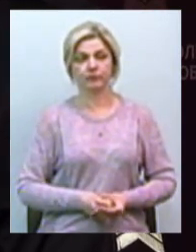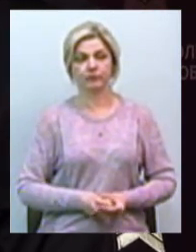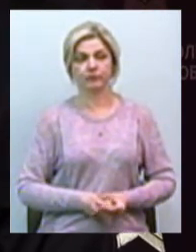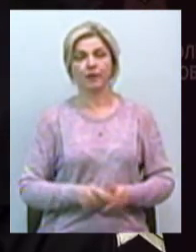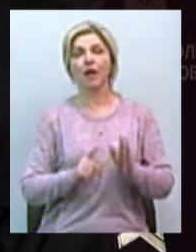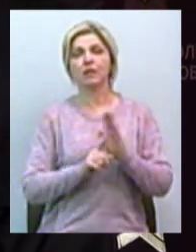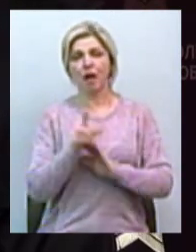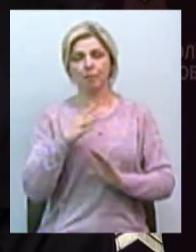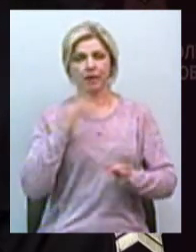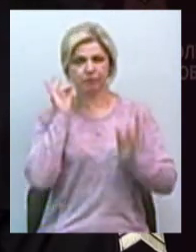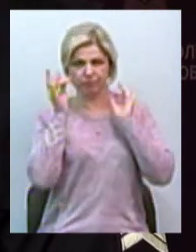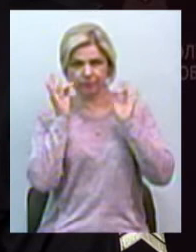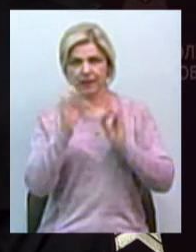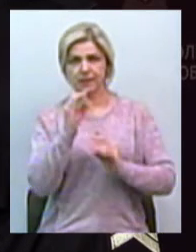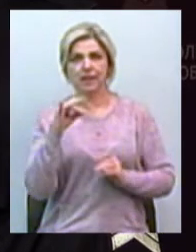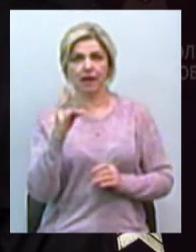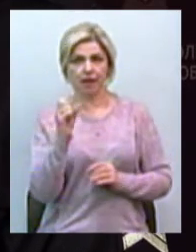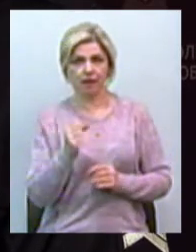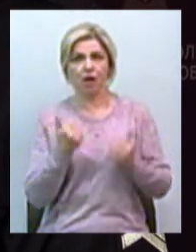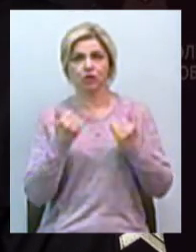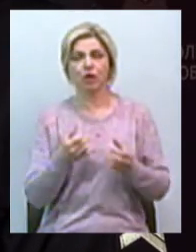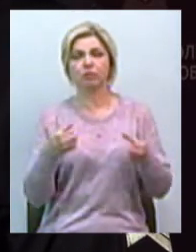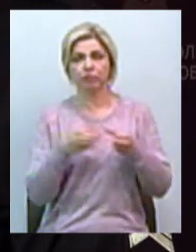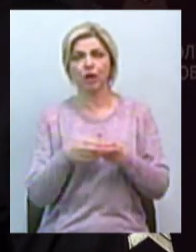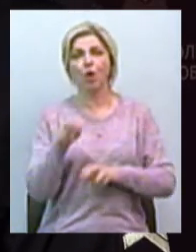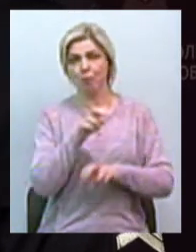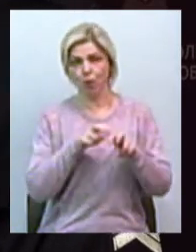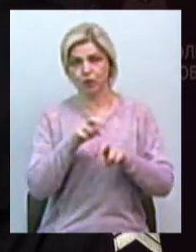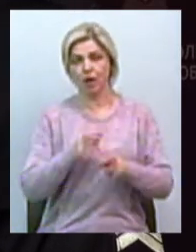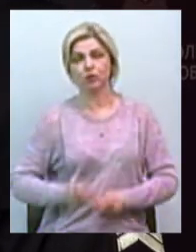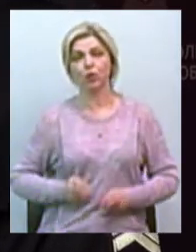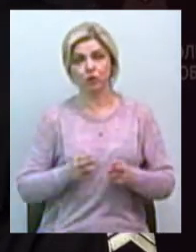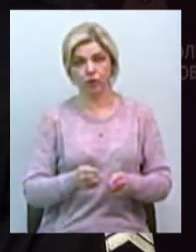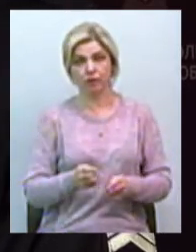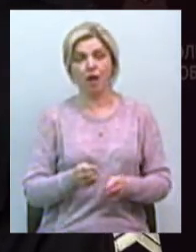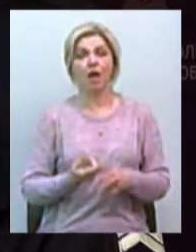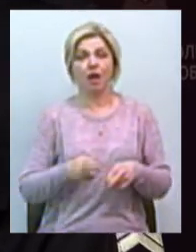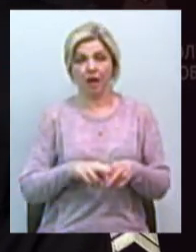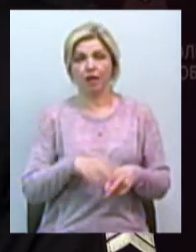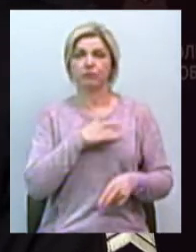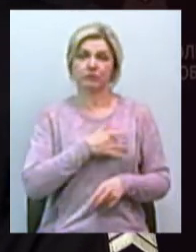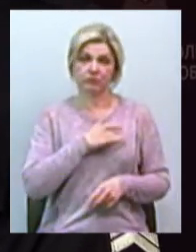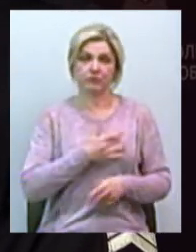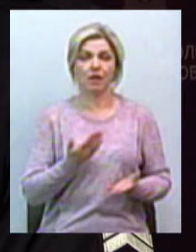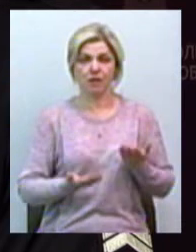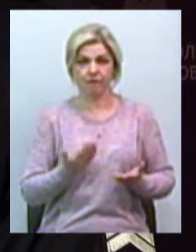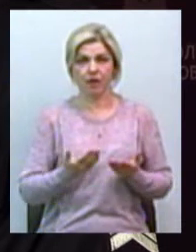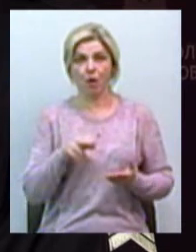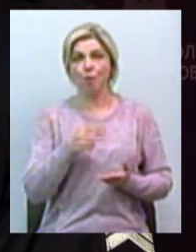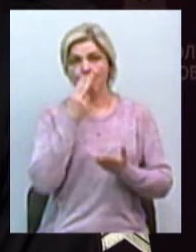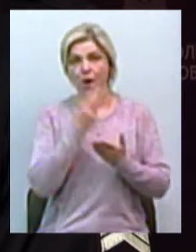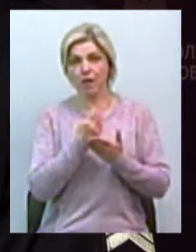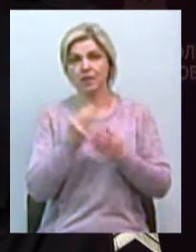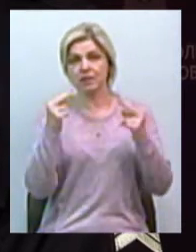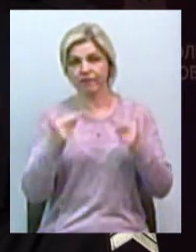«Сирена». Зараз всі наряди орієнтовані на поїзд злочинців, які, ймовірно, по показам свідків,